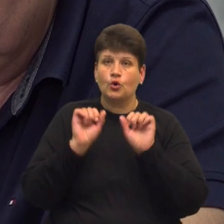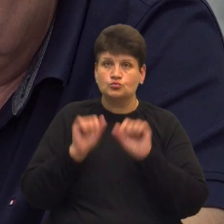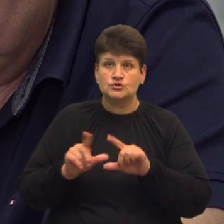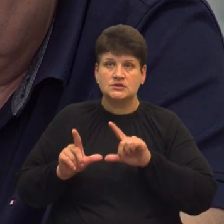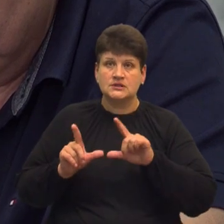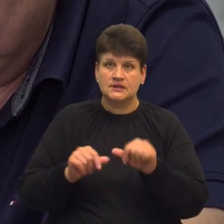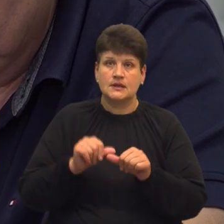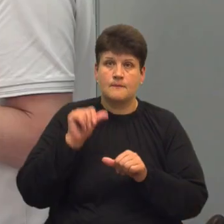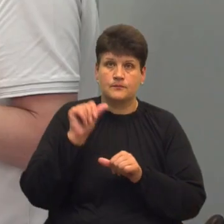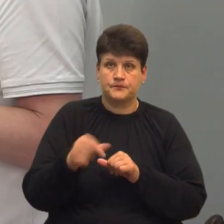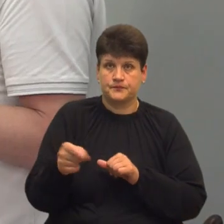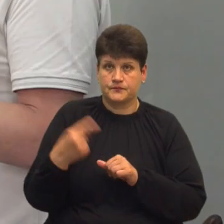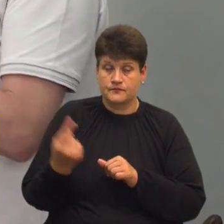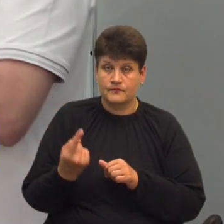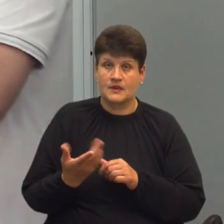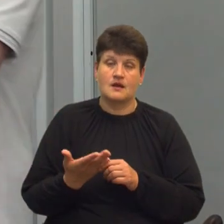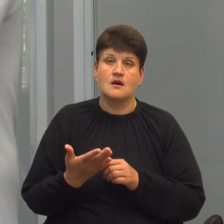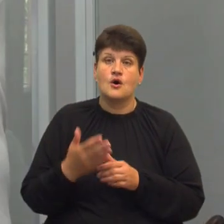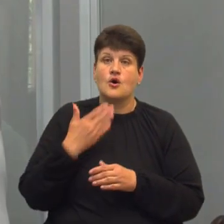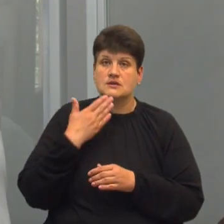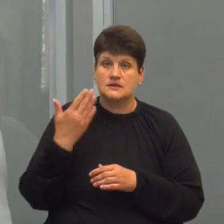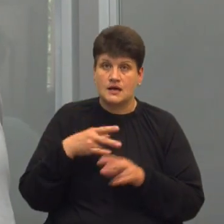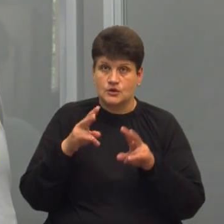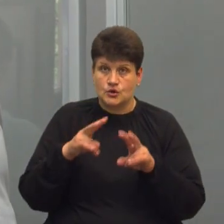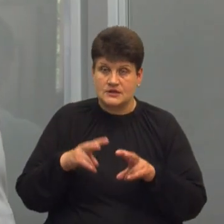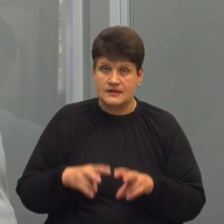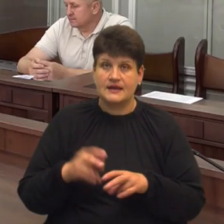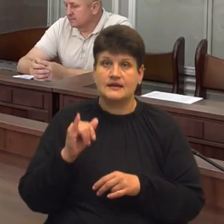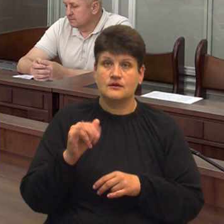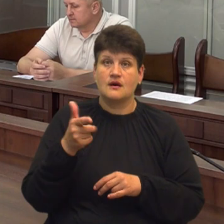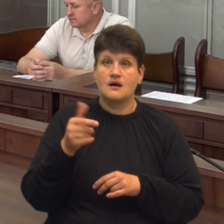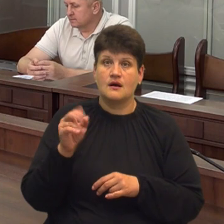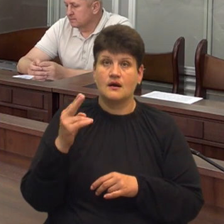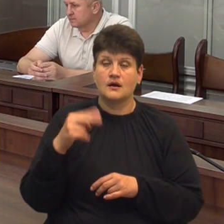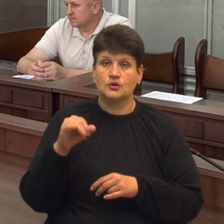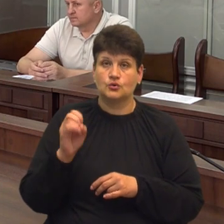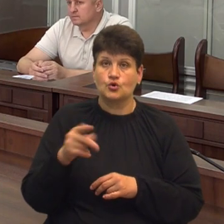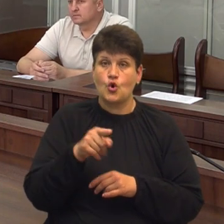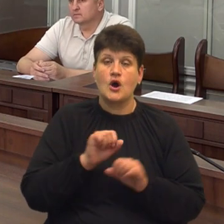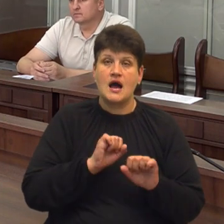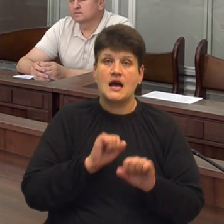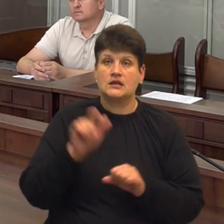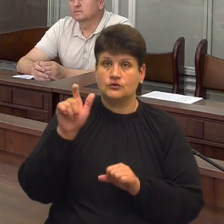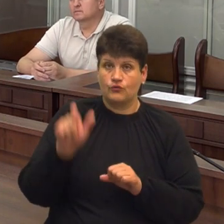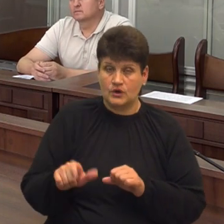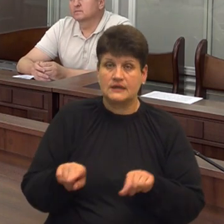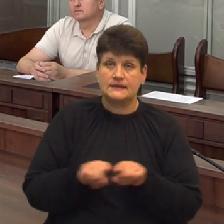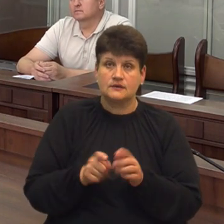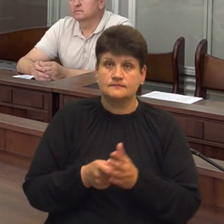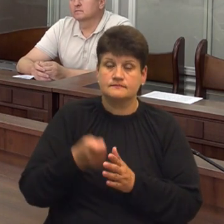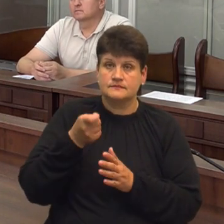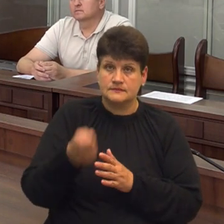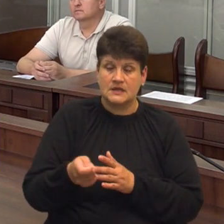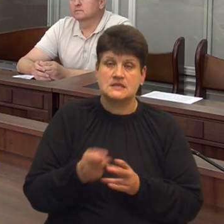межі Тернопільської області. Останню розглядали апеляцію на заповіжний захід Ігорю Гайдуку. Його адвокат Костянтин Пінчук також подав апеляційну